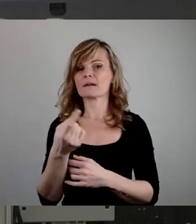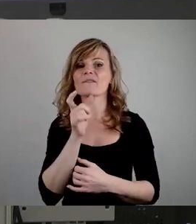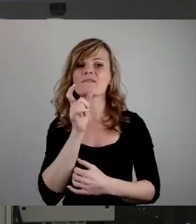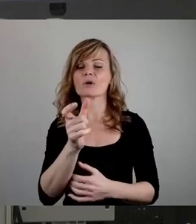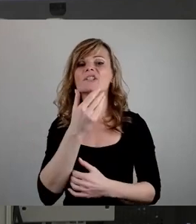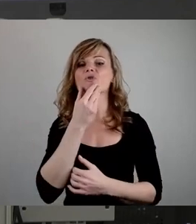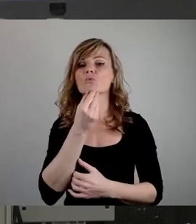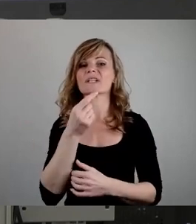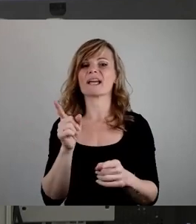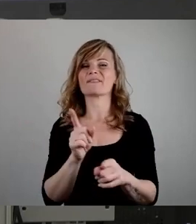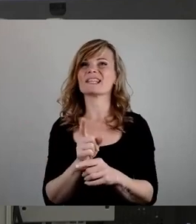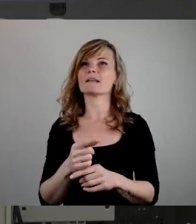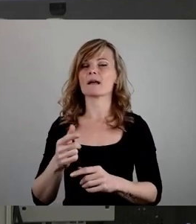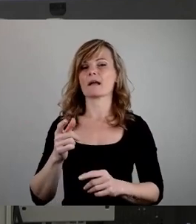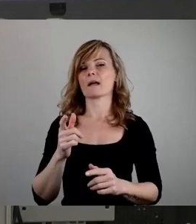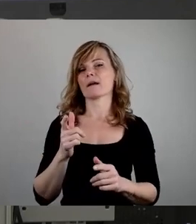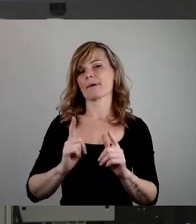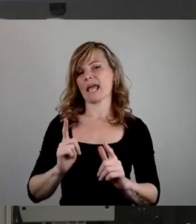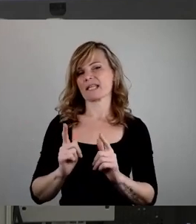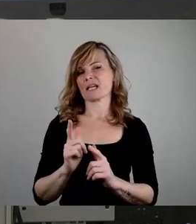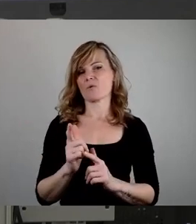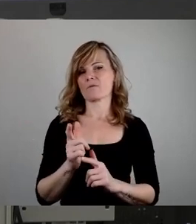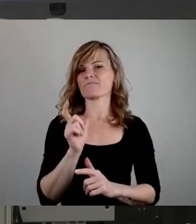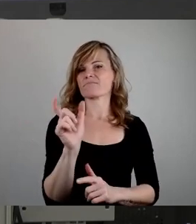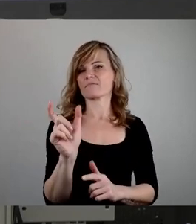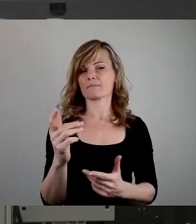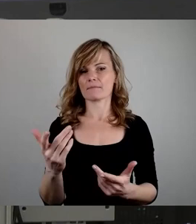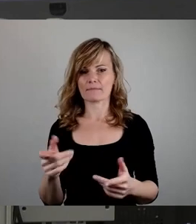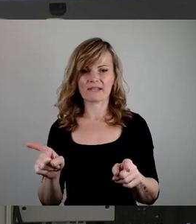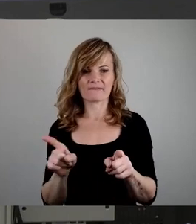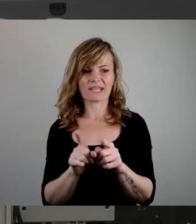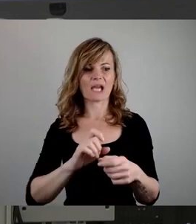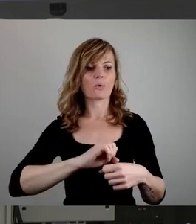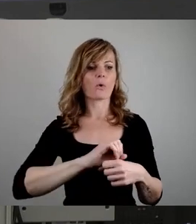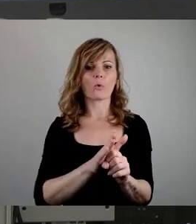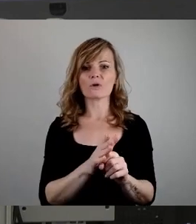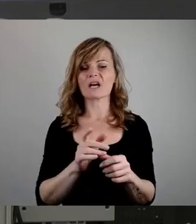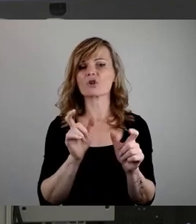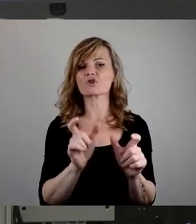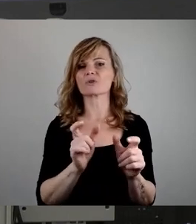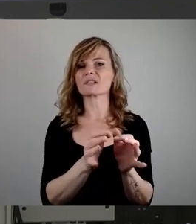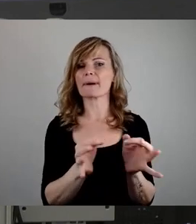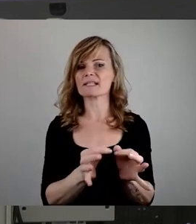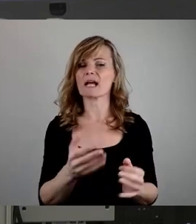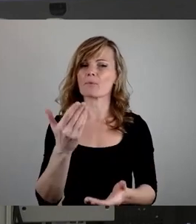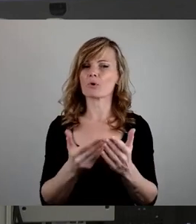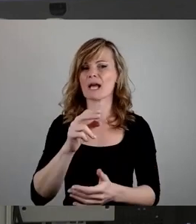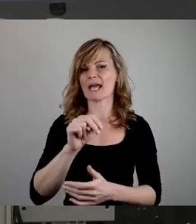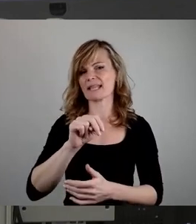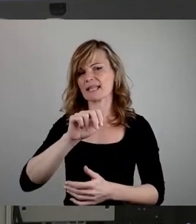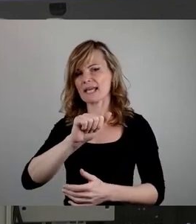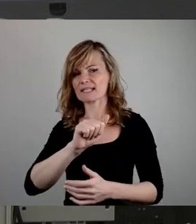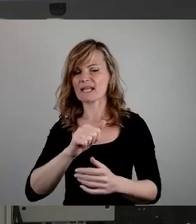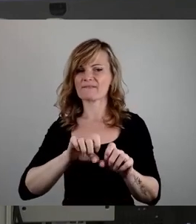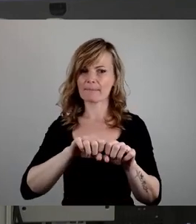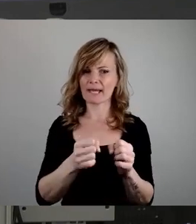als Beleidigung. In Form der Gleichsetzung von Corona-Schutzmaßnahmen und NS-Verbrechen auf Demonstrationen an